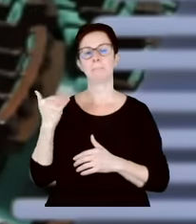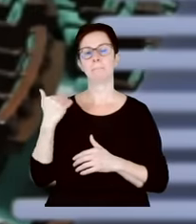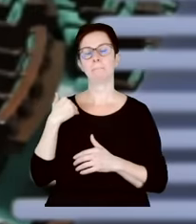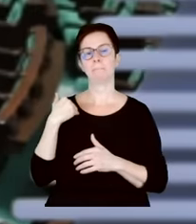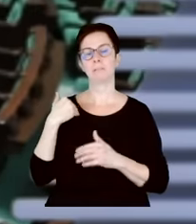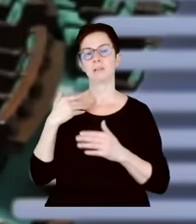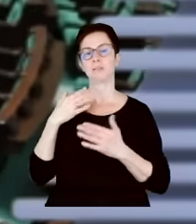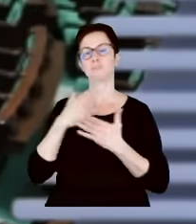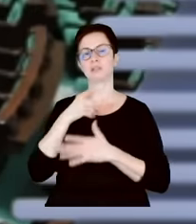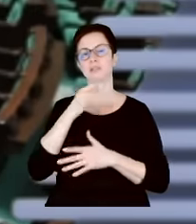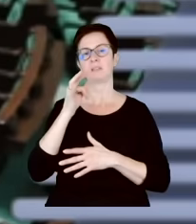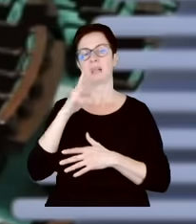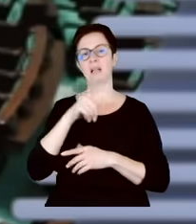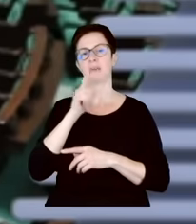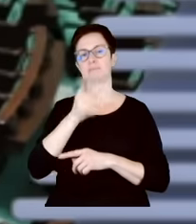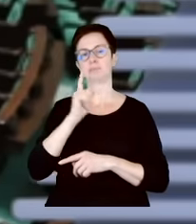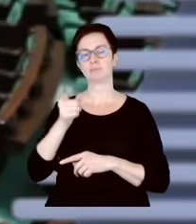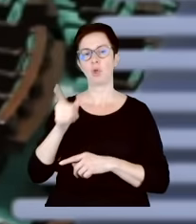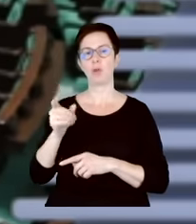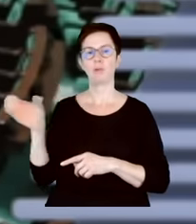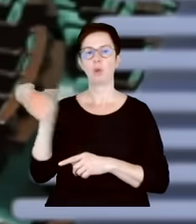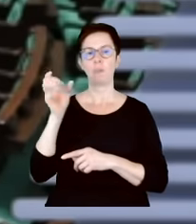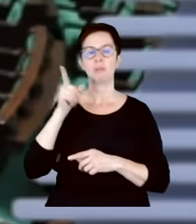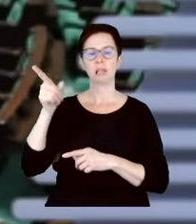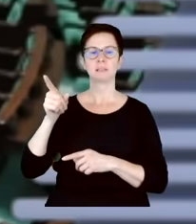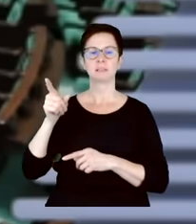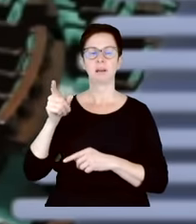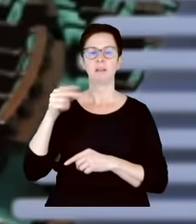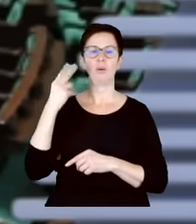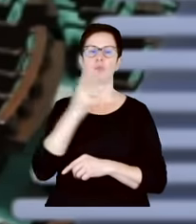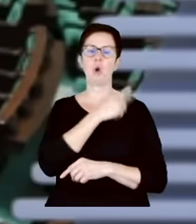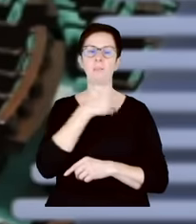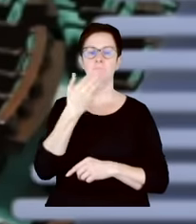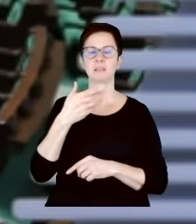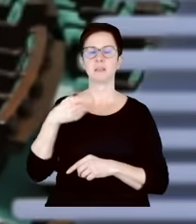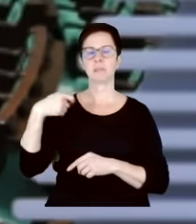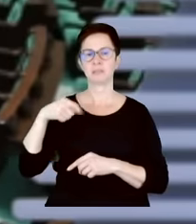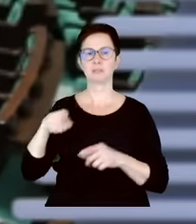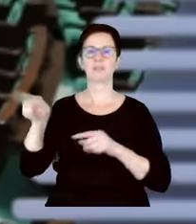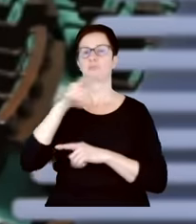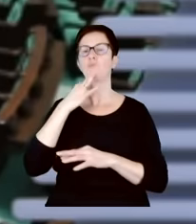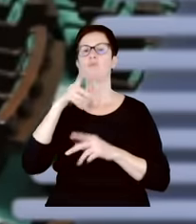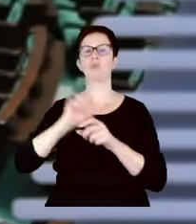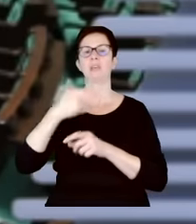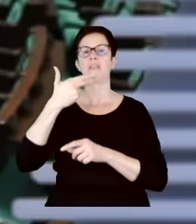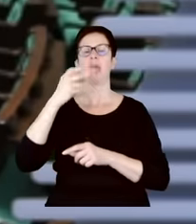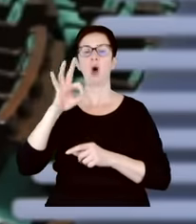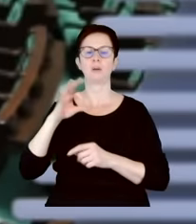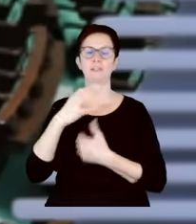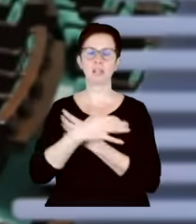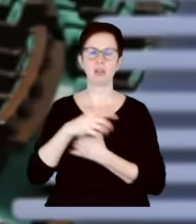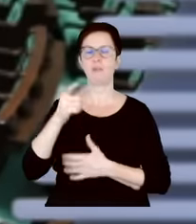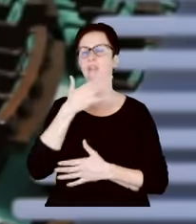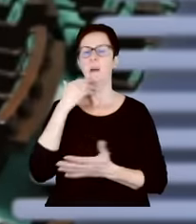Sądownictwa wskazywani i nominowani przez prezydenta, że to są neosędziowie, że to są neoinstytucje, że one nie mają prawa funkcjonować.